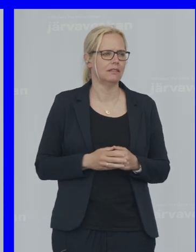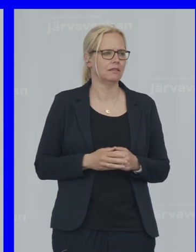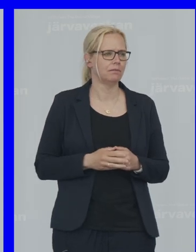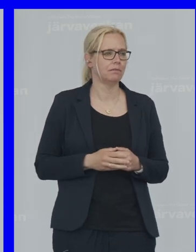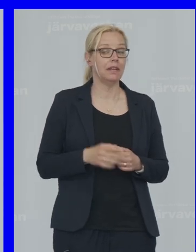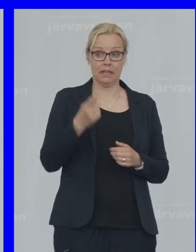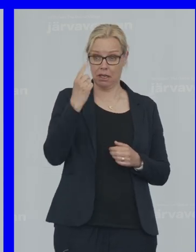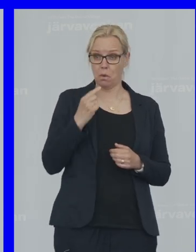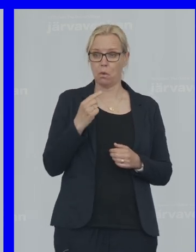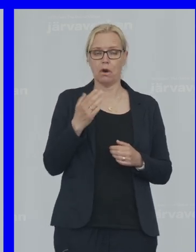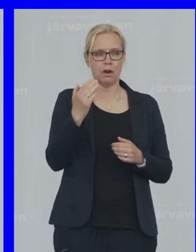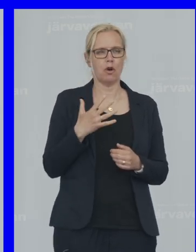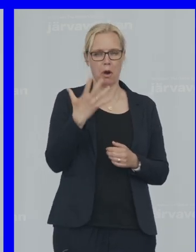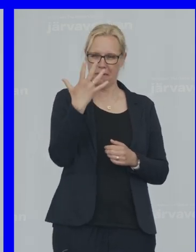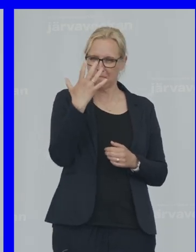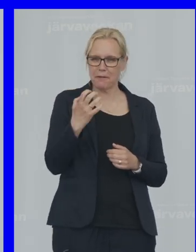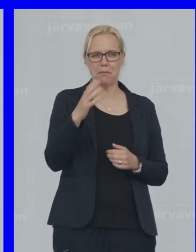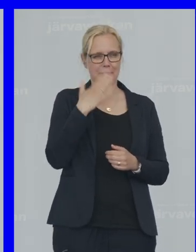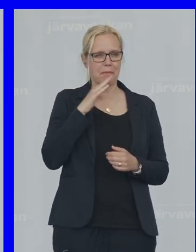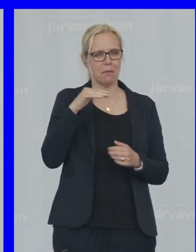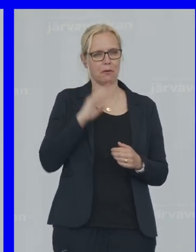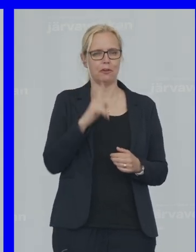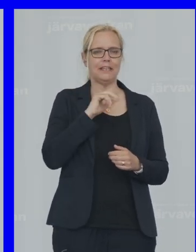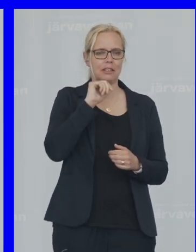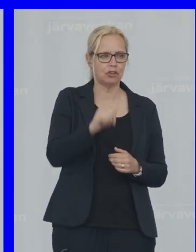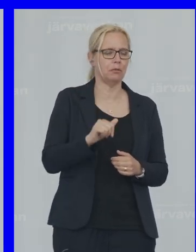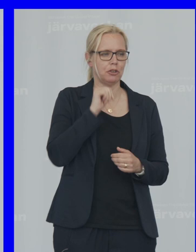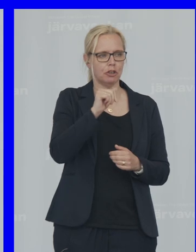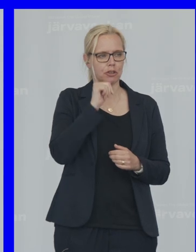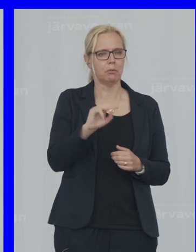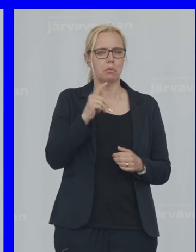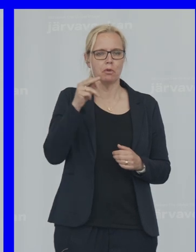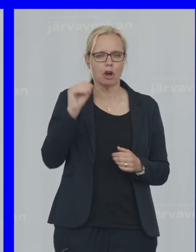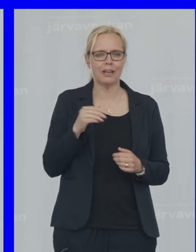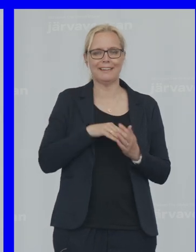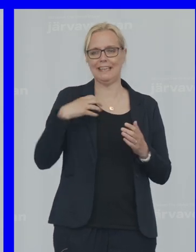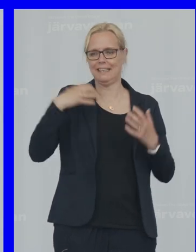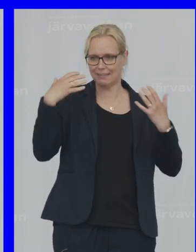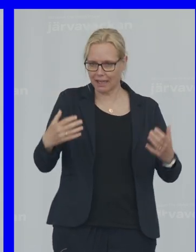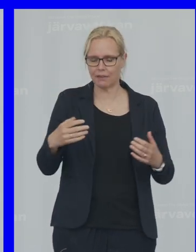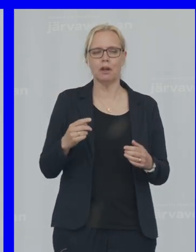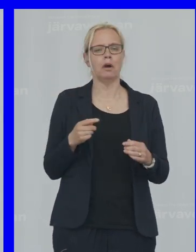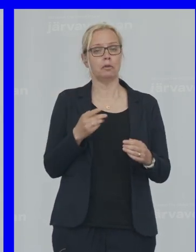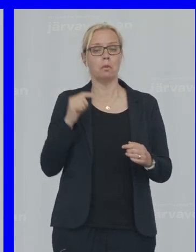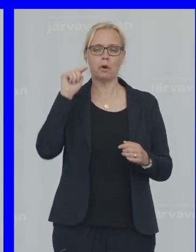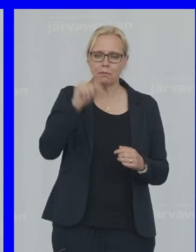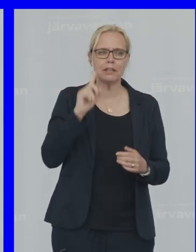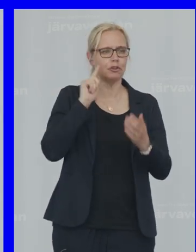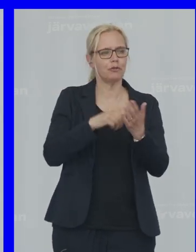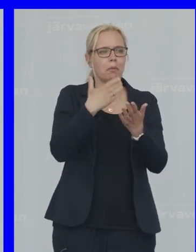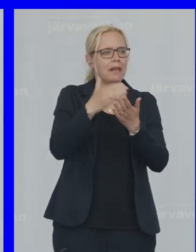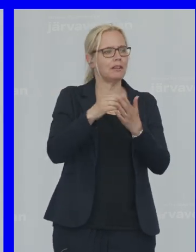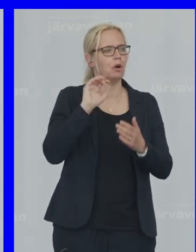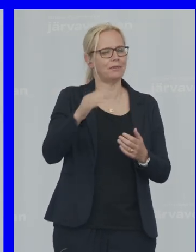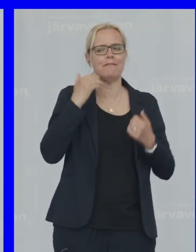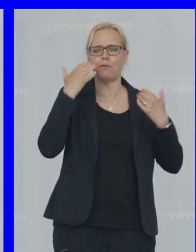Igår kom ett 50-tal mammor Från Linköping Norrköping Och mottalat i riksdagen De kom för att berätta Om sin vardag Och